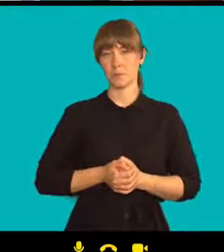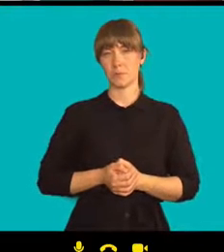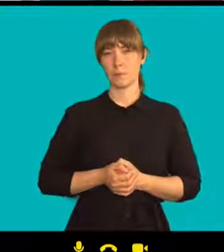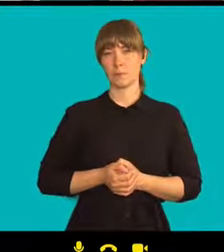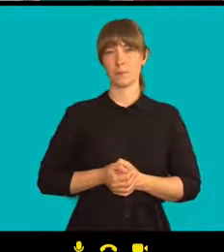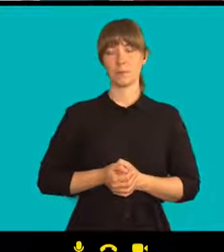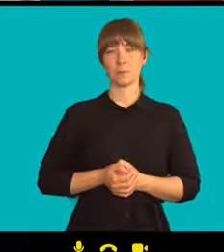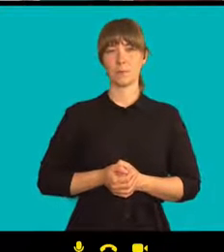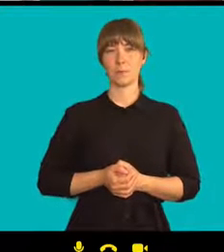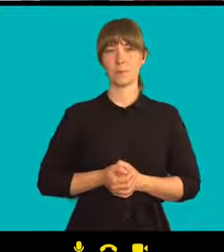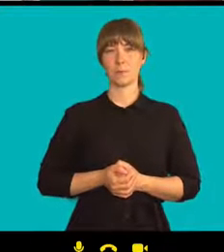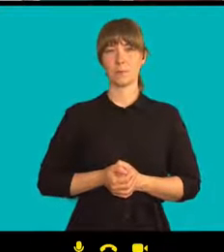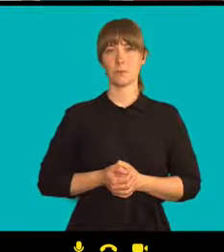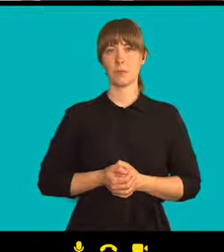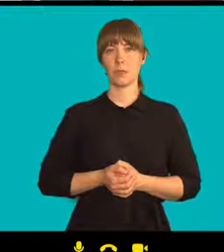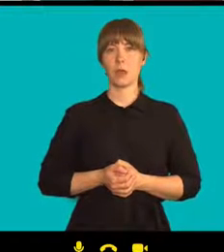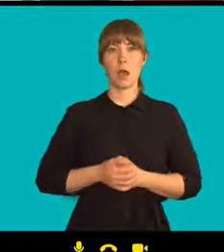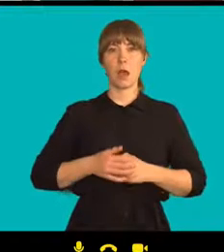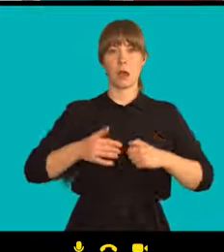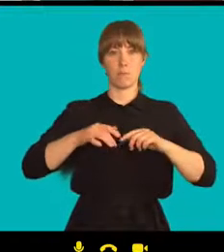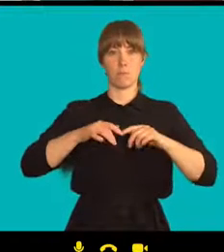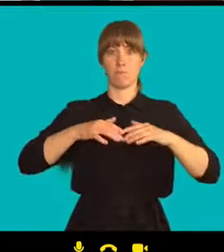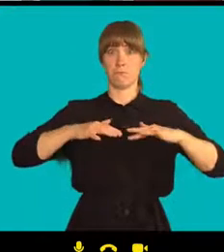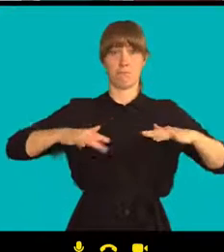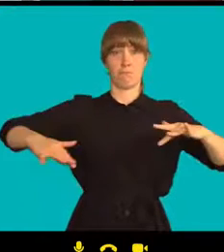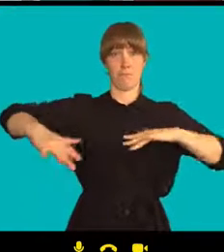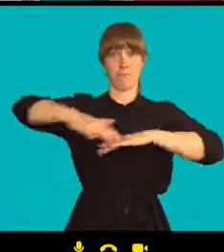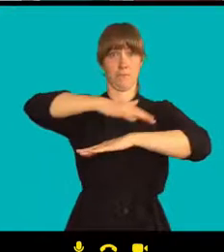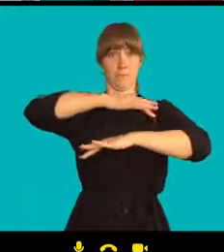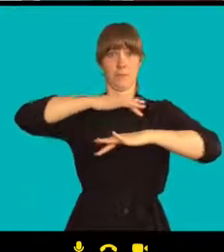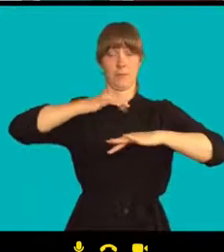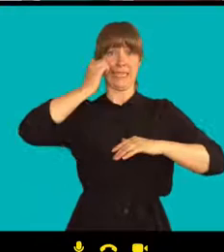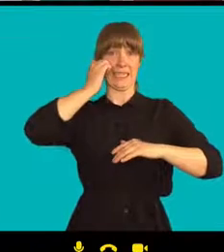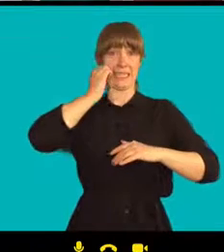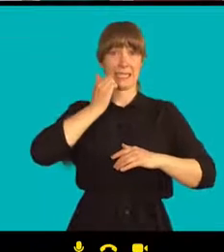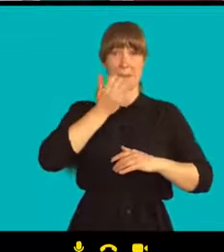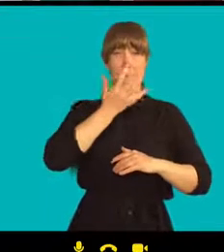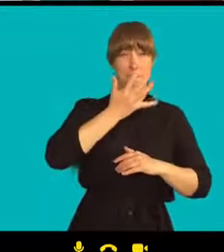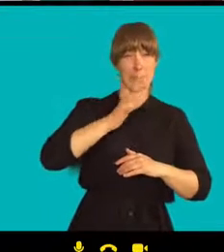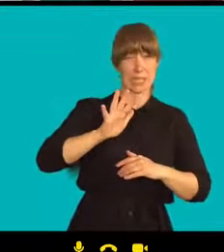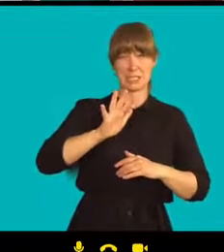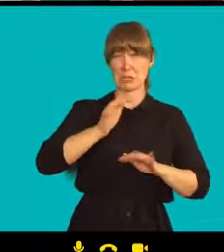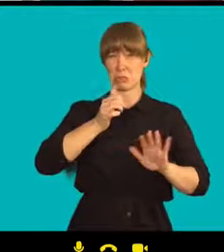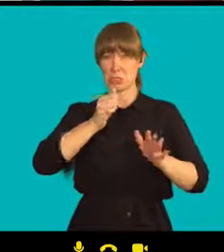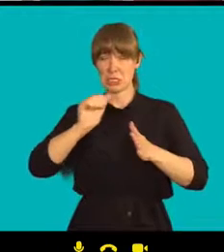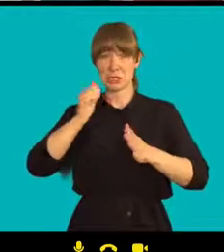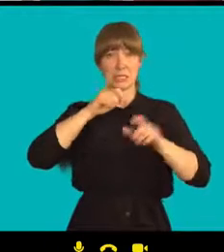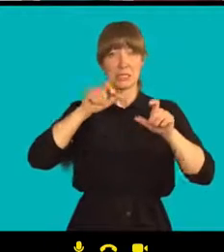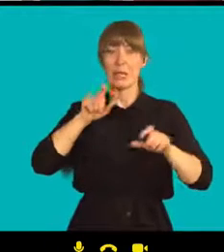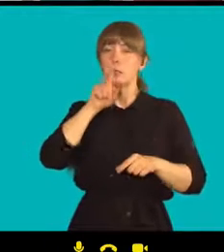Je tam pětset nebo šestet lidí a je tam naprosté ticho. Nikdo nemluví.